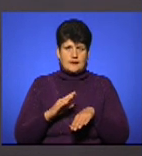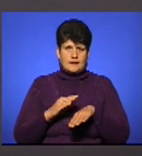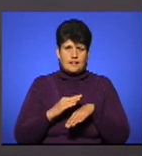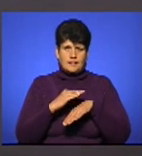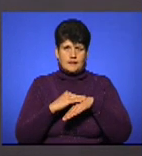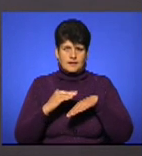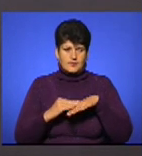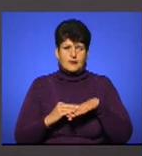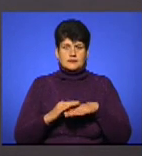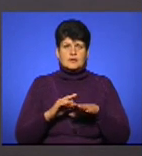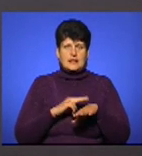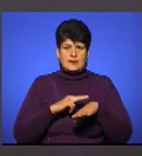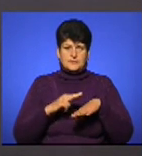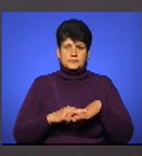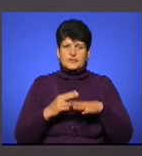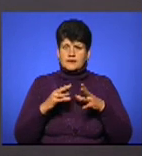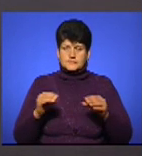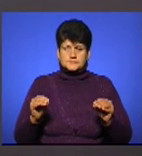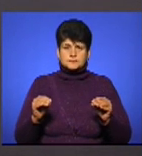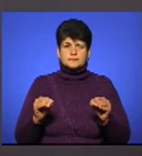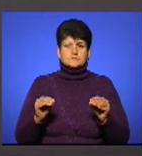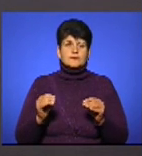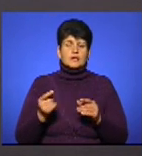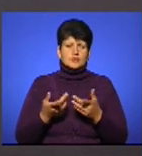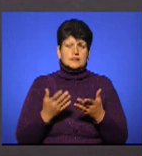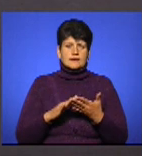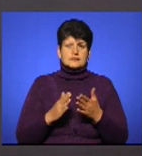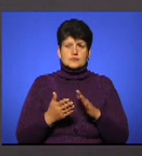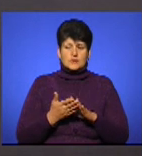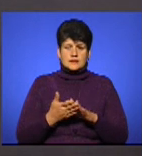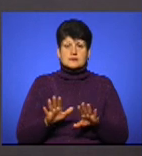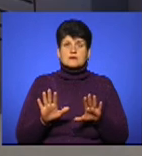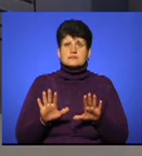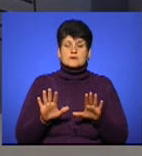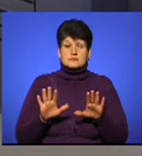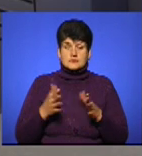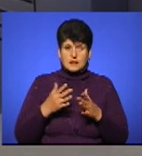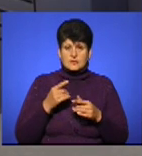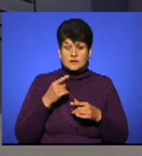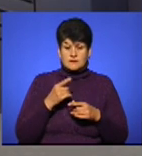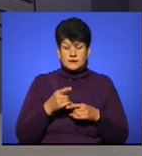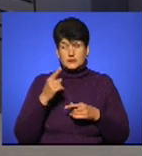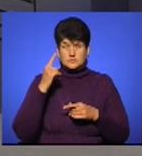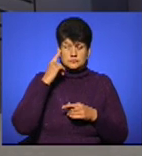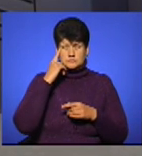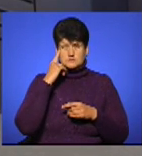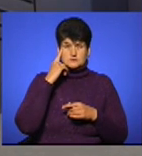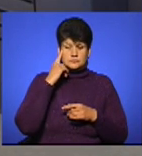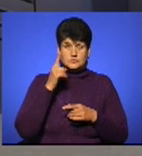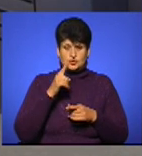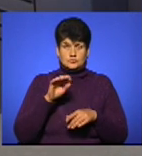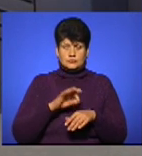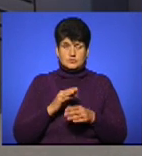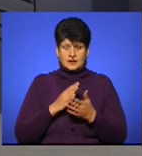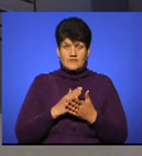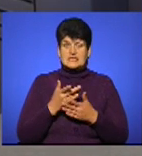Якщо вже така ситуація сталася і ви піддозрюєте інфікування, але у